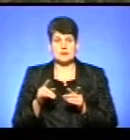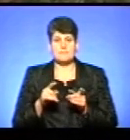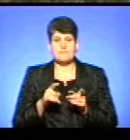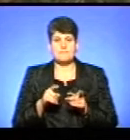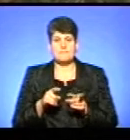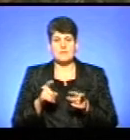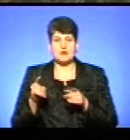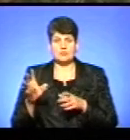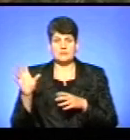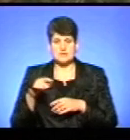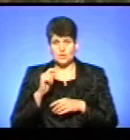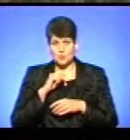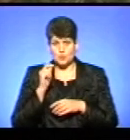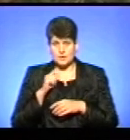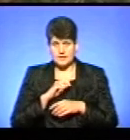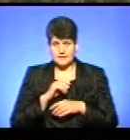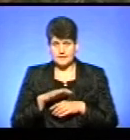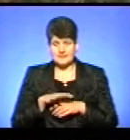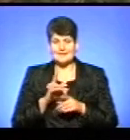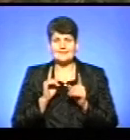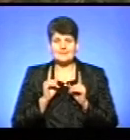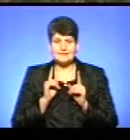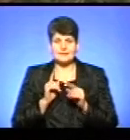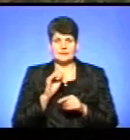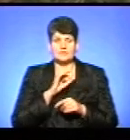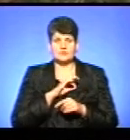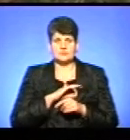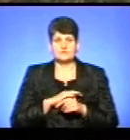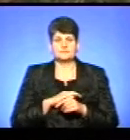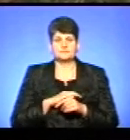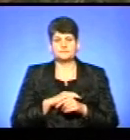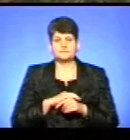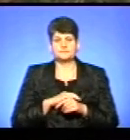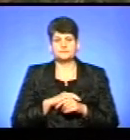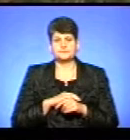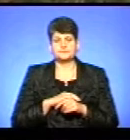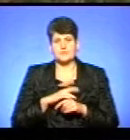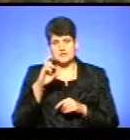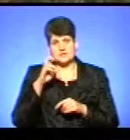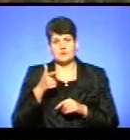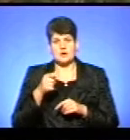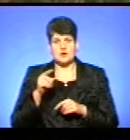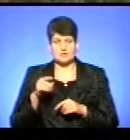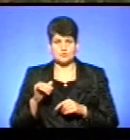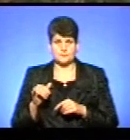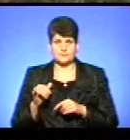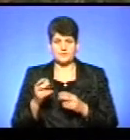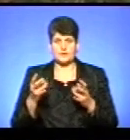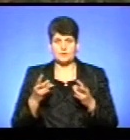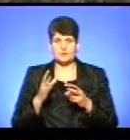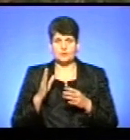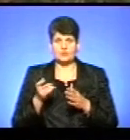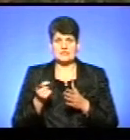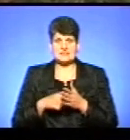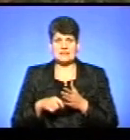всієї України виключно на використання вітчизняного газу, необхідно буде їх